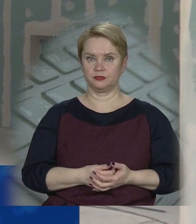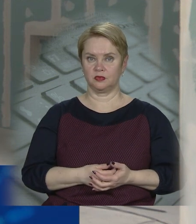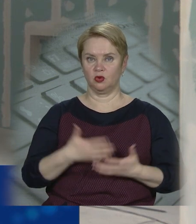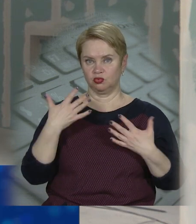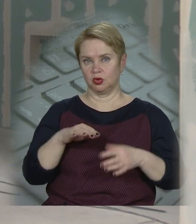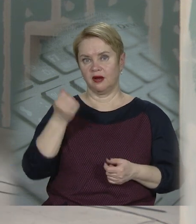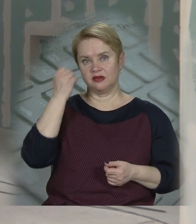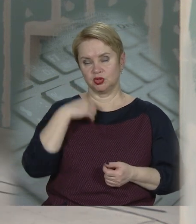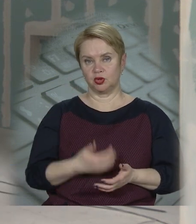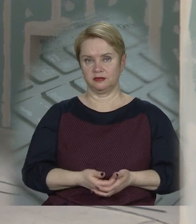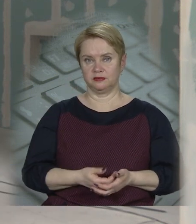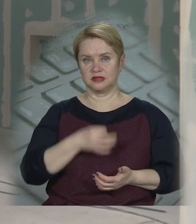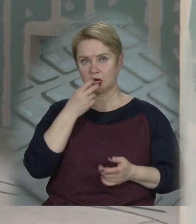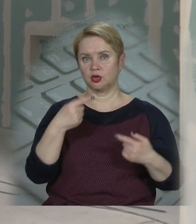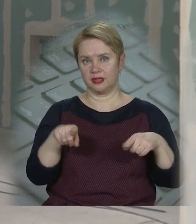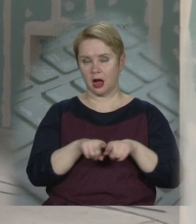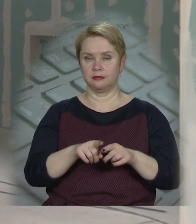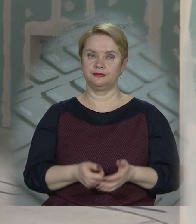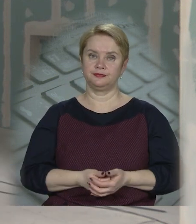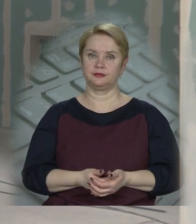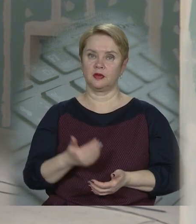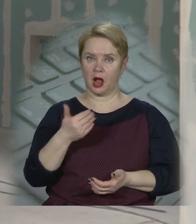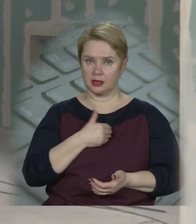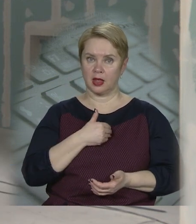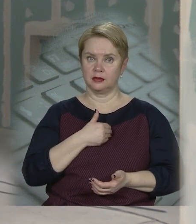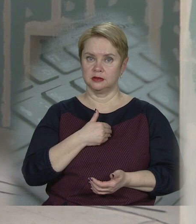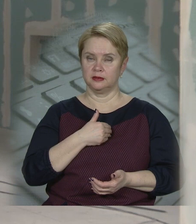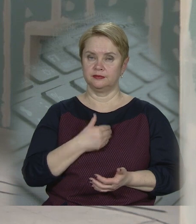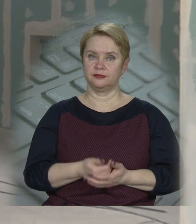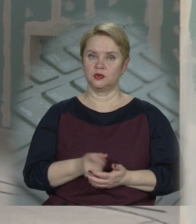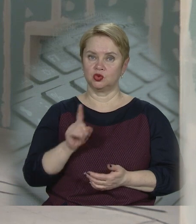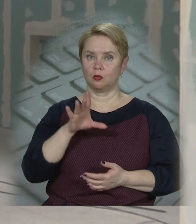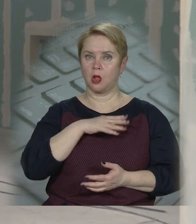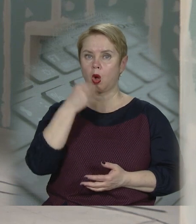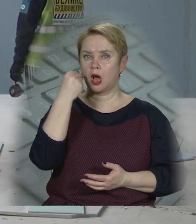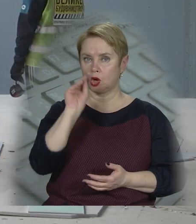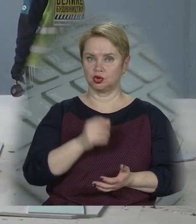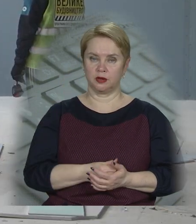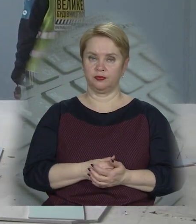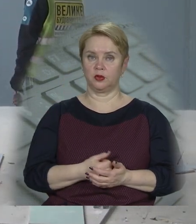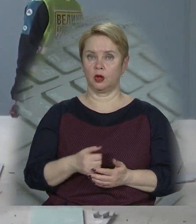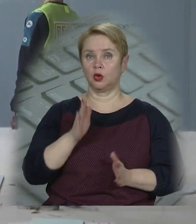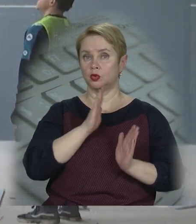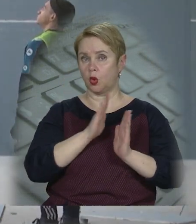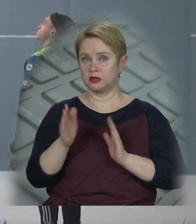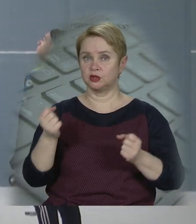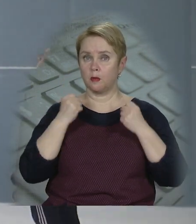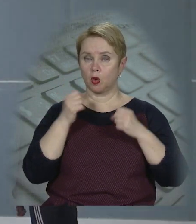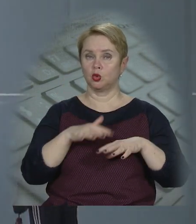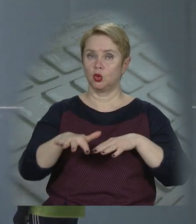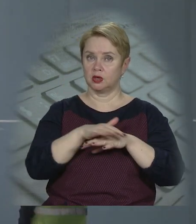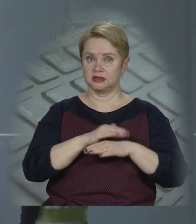Він вижив своє, скажімо так. Хотілося б тоді вже, щоб було краще. До ладу приведуть